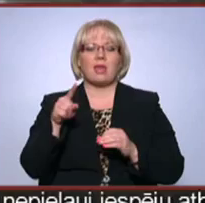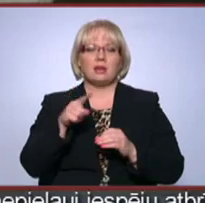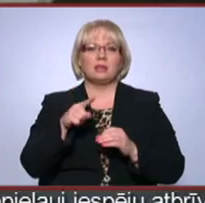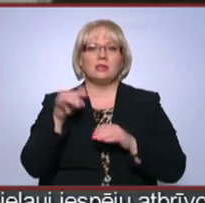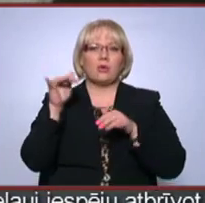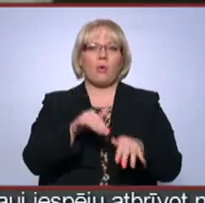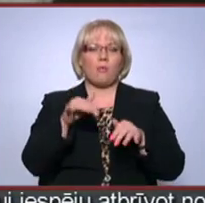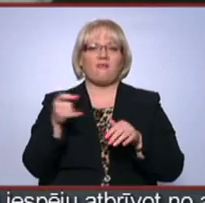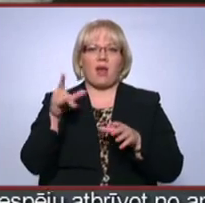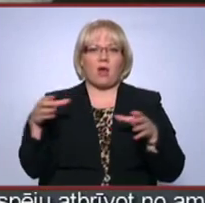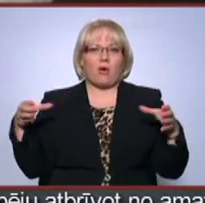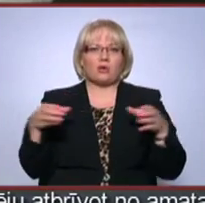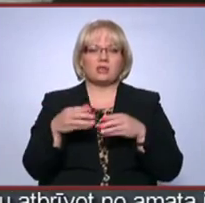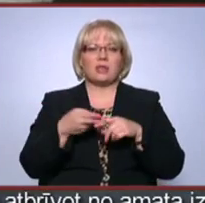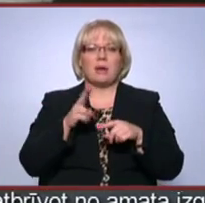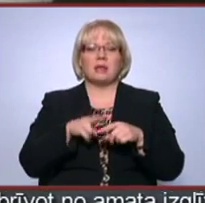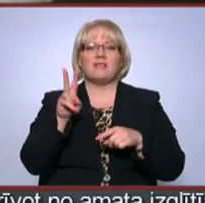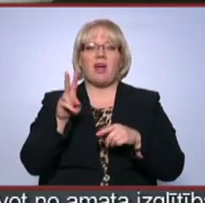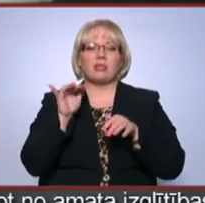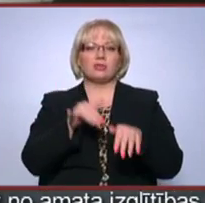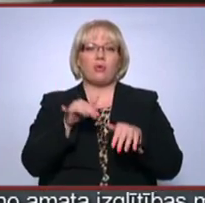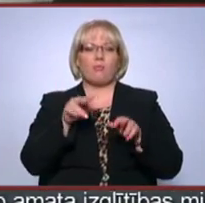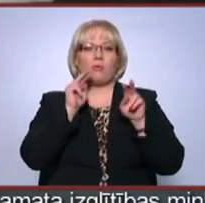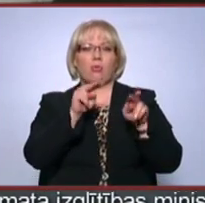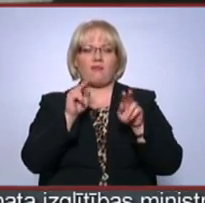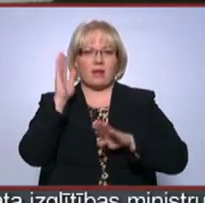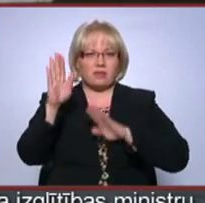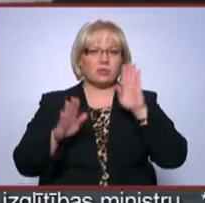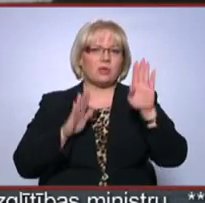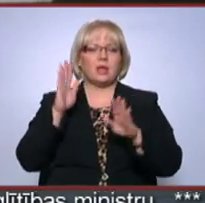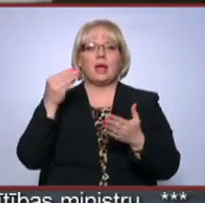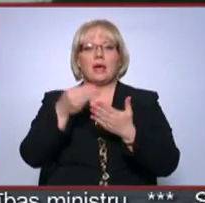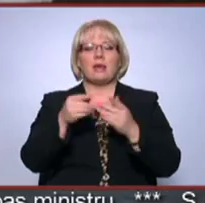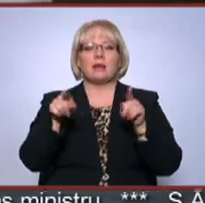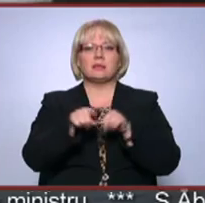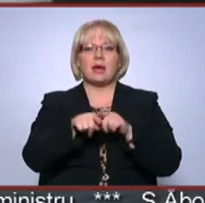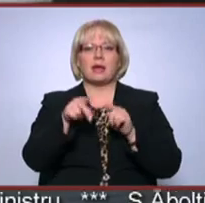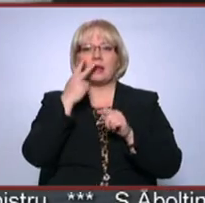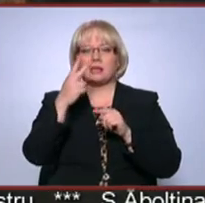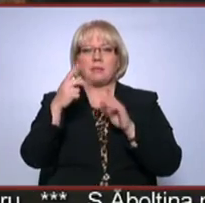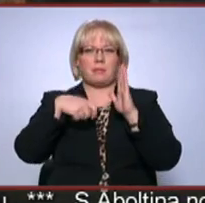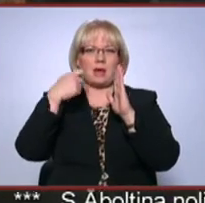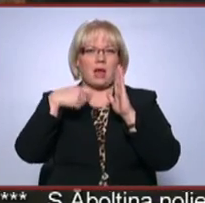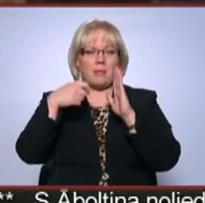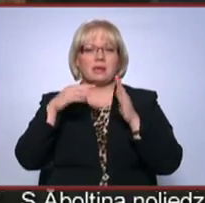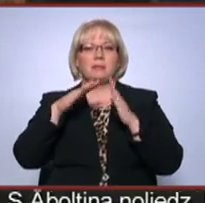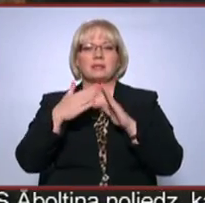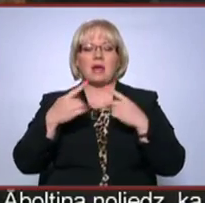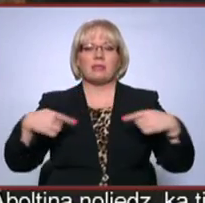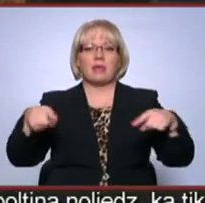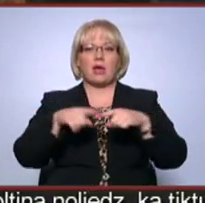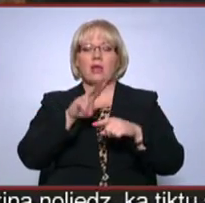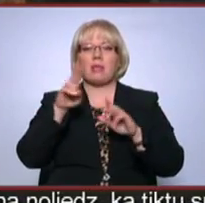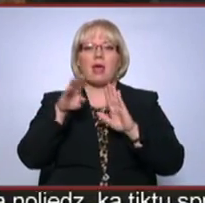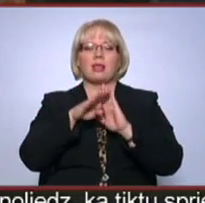vislielākā koncentrācija. Tieši tāpēc vēnas rumba tiek novērota visu dienakti, iegādāts arī termoredzamības kameras. Pilsētas teritorijā